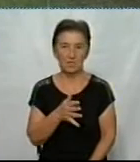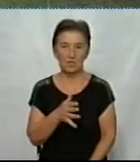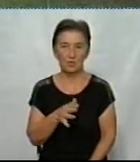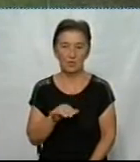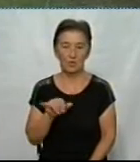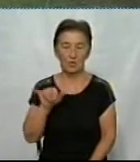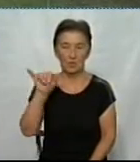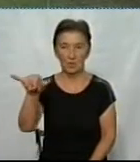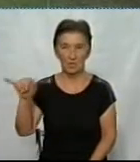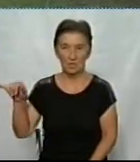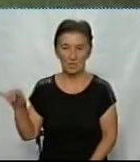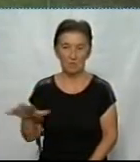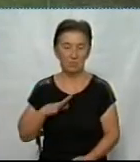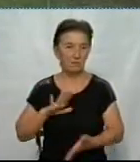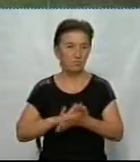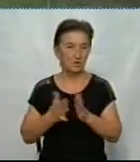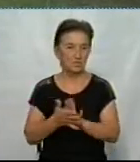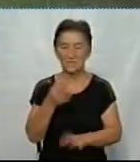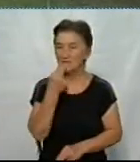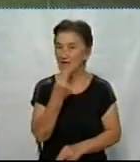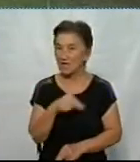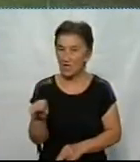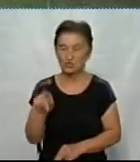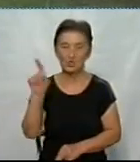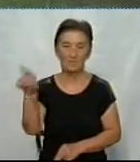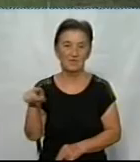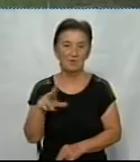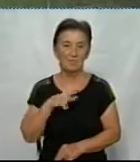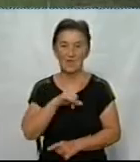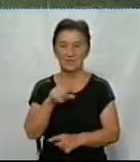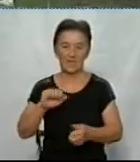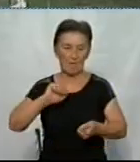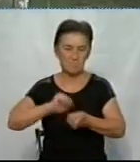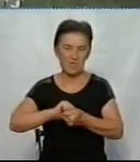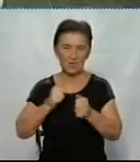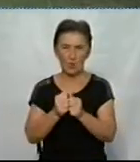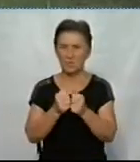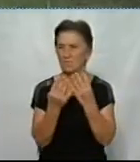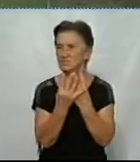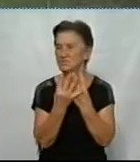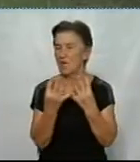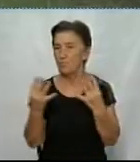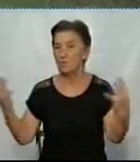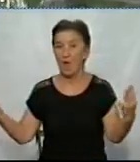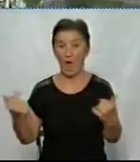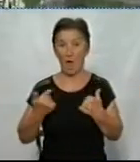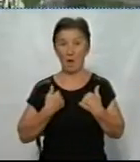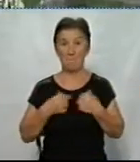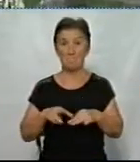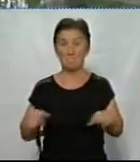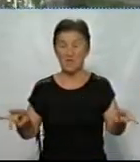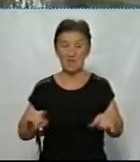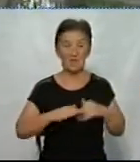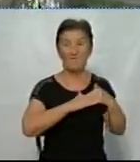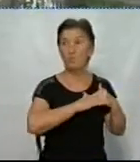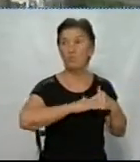були позиції кращі, так як вони були за бетонним забором, а ми, можна сказати, в чистому полі були. Каже,